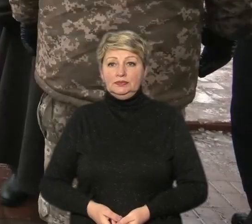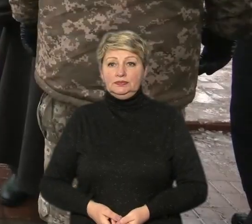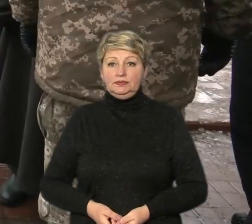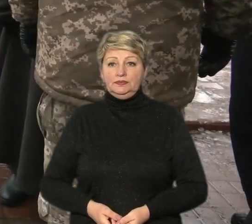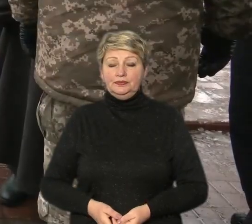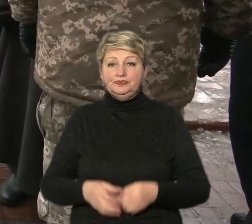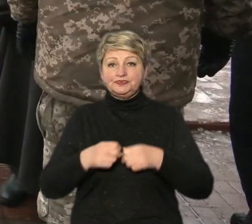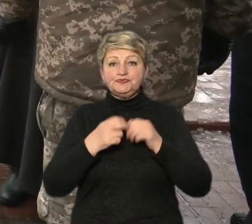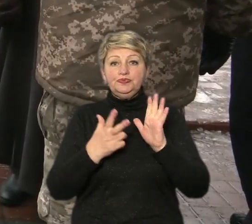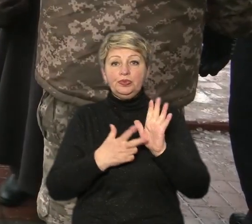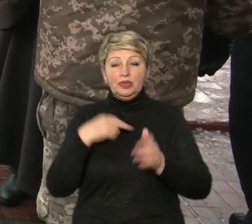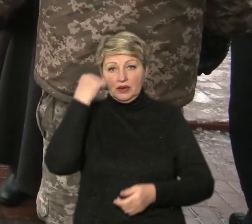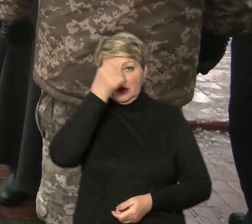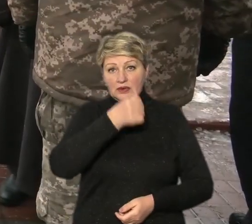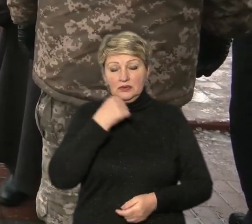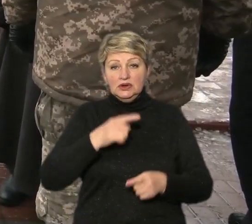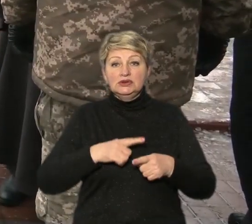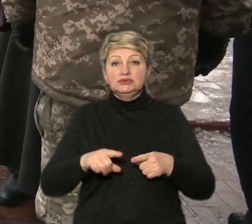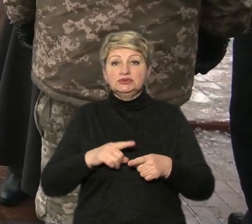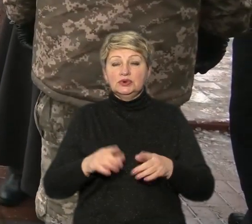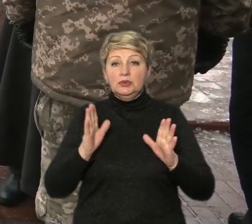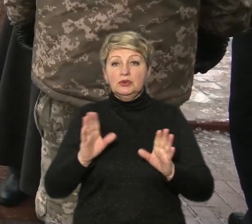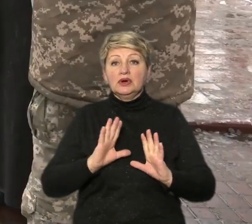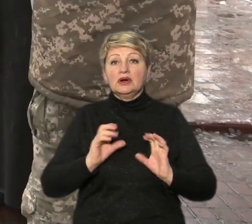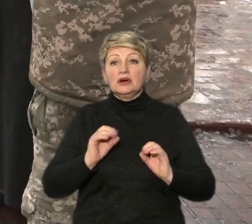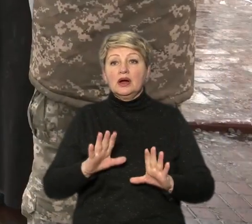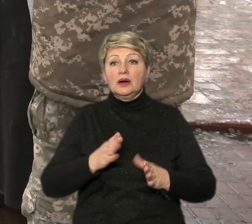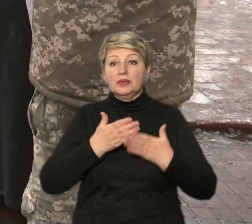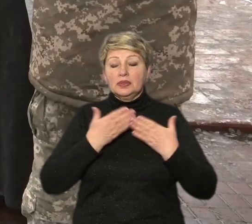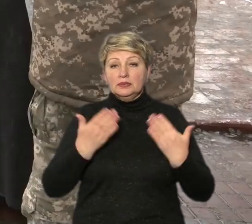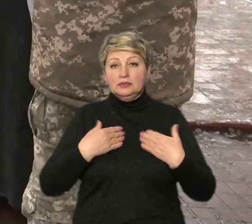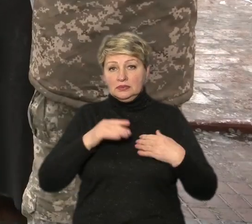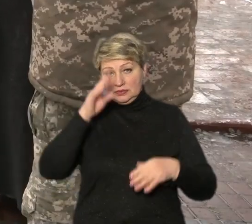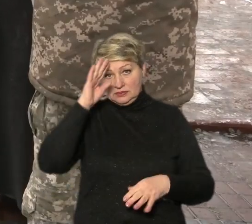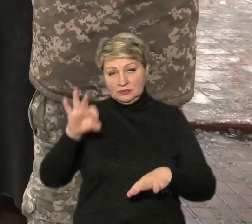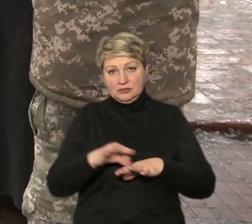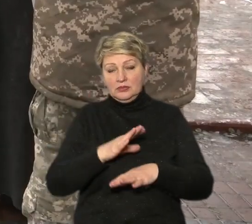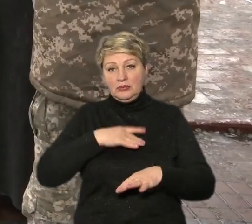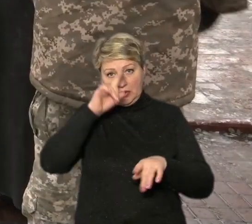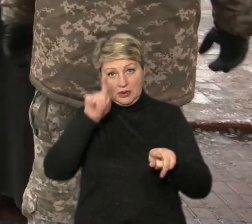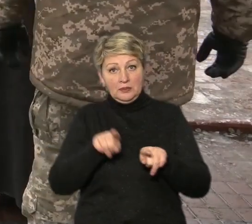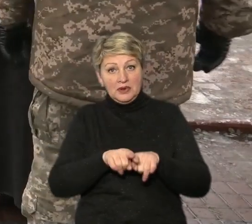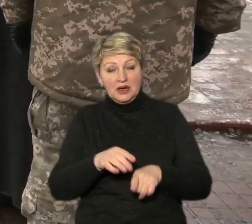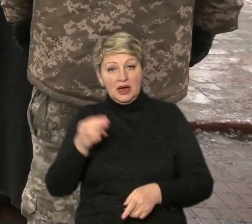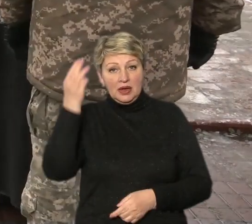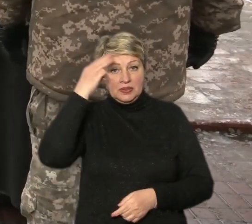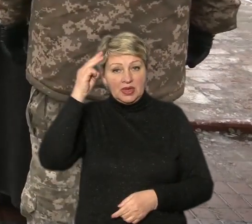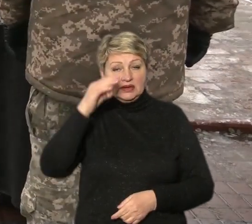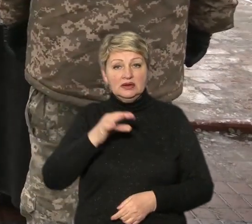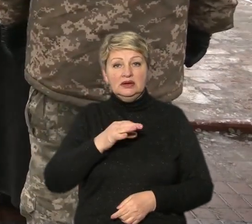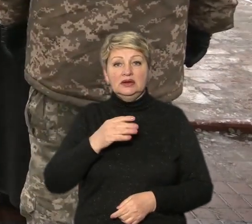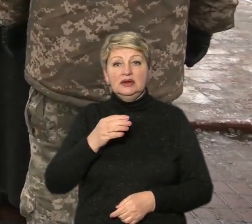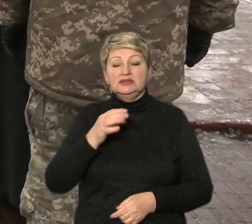18 років скоро буде, як не стало, мого чоловіка. Мій брат казав, і дядько, а хто крім нас?